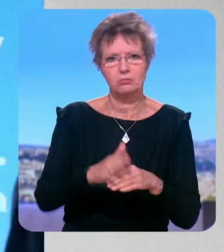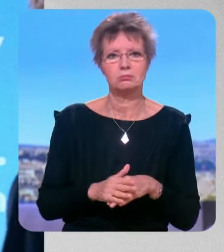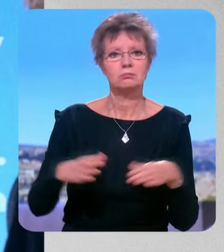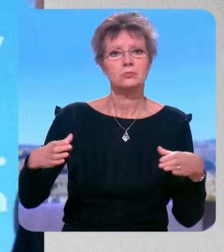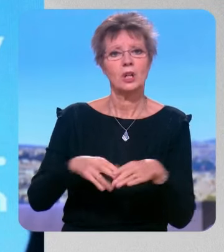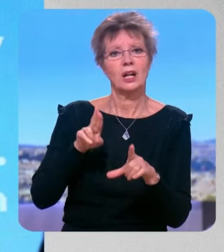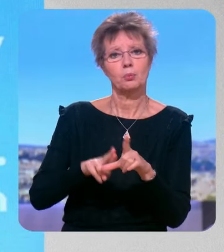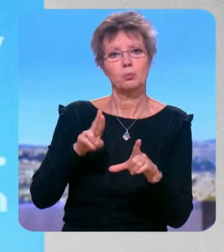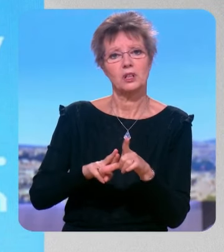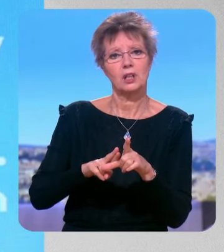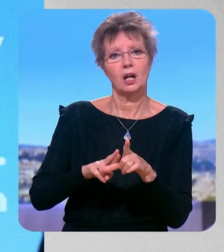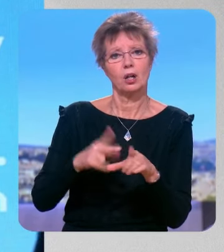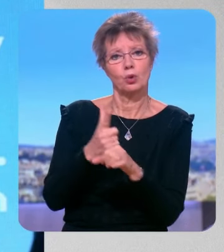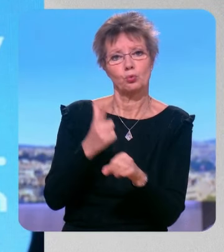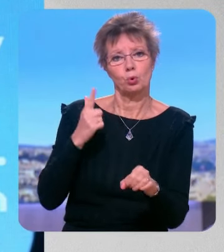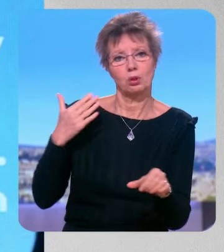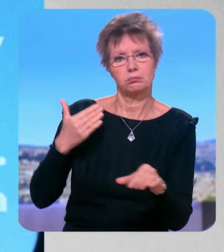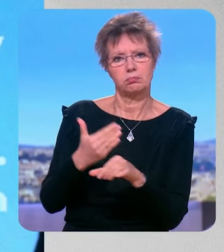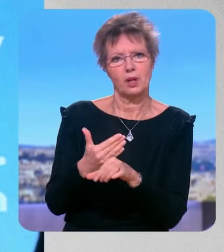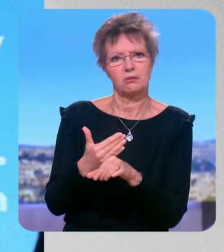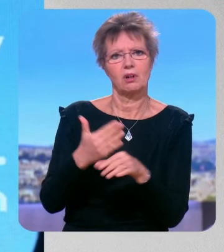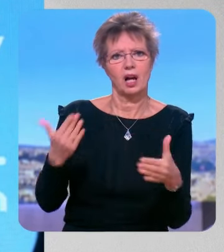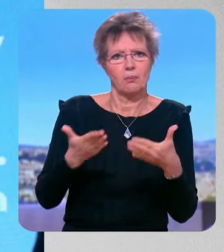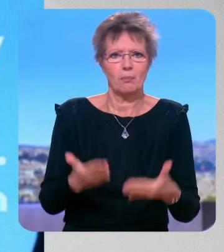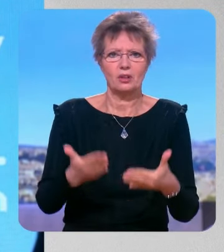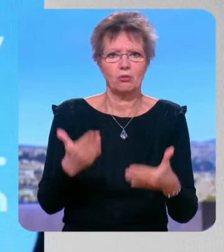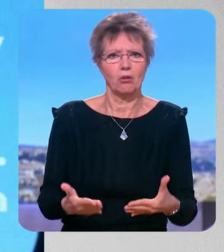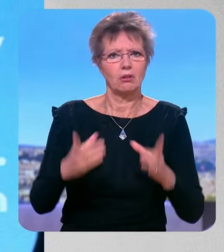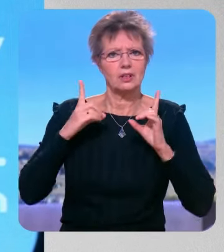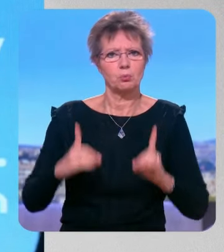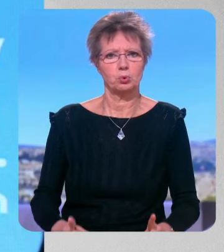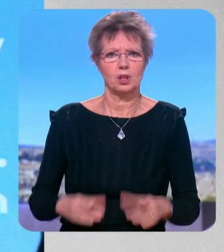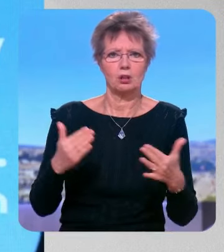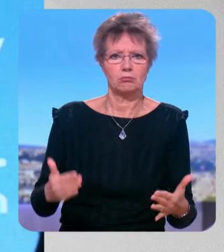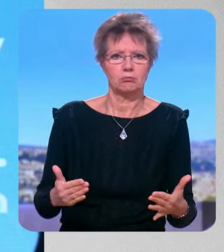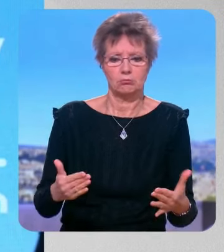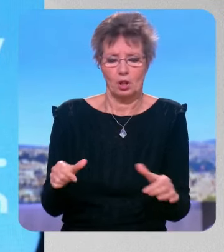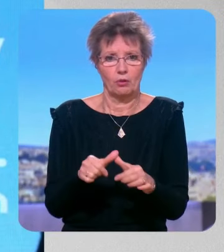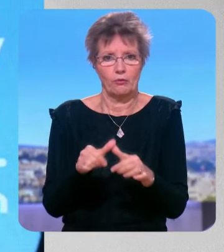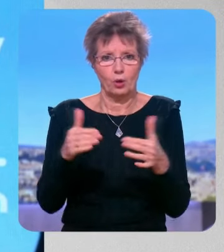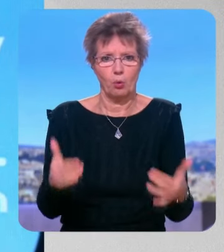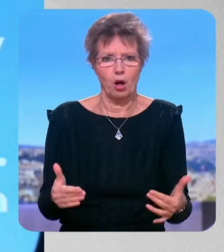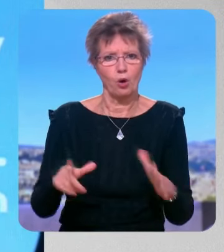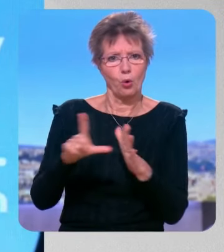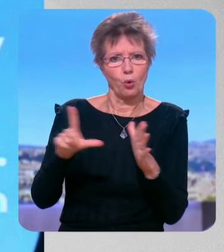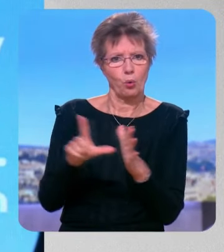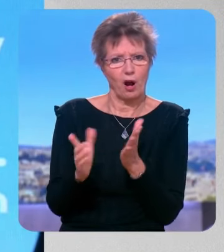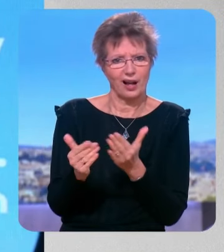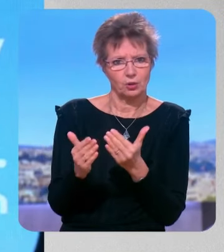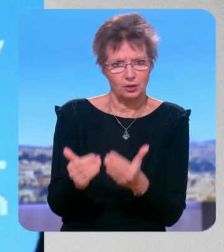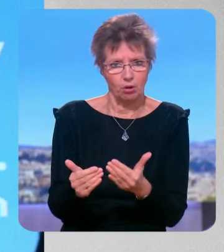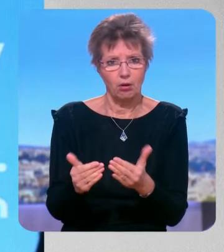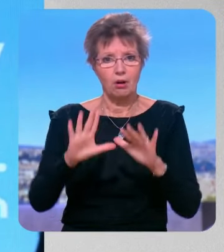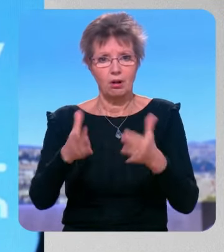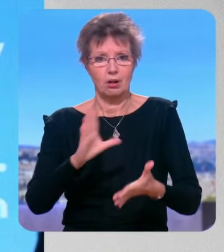depuis maintenant deux ans cette nouvelle chambre des députés nous avons une attitude qui est très prévisible nous voyons les lois arriver nous essayons de les